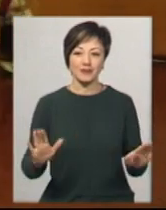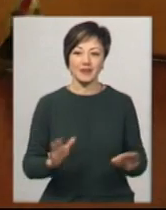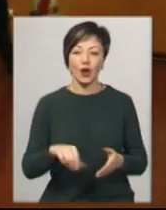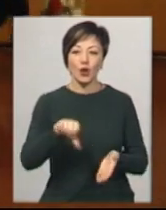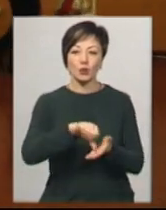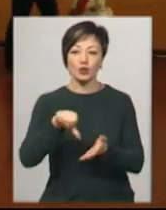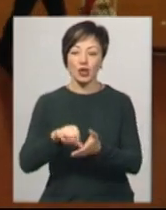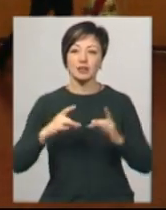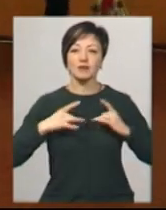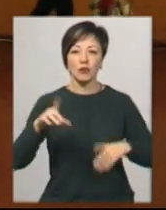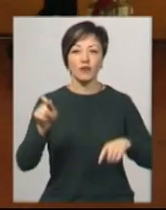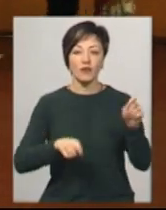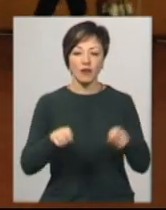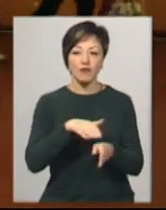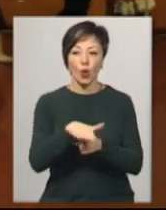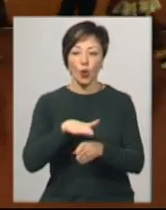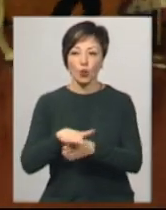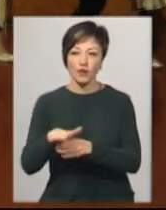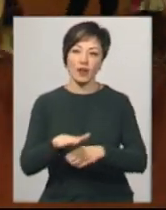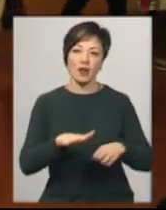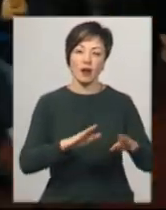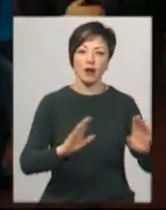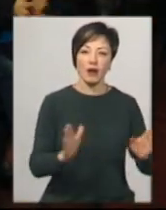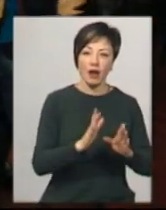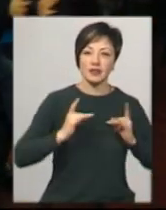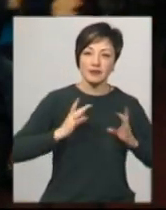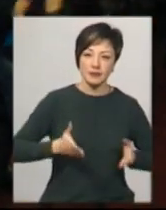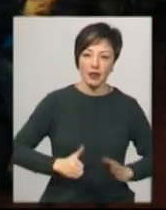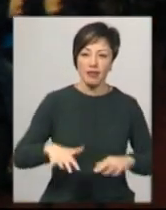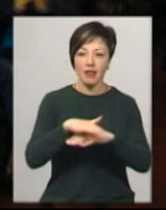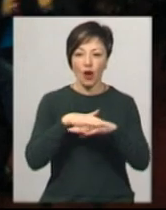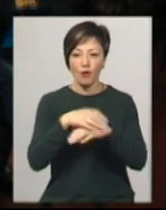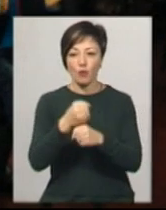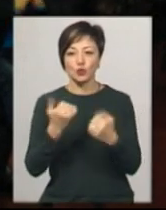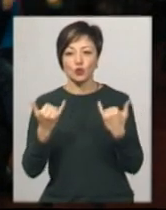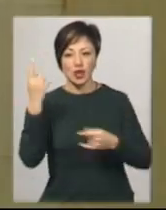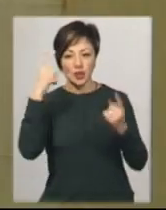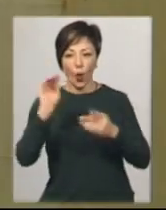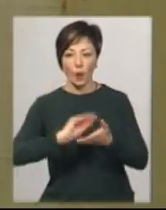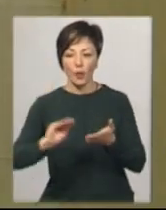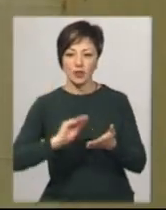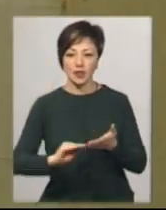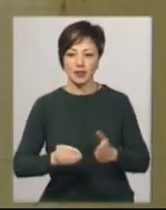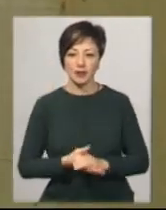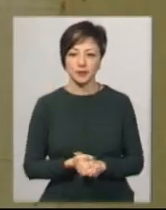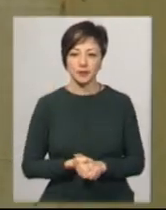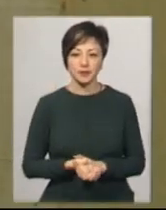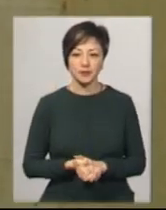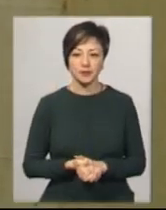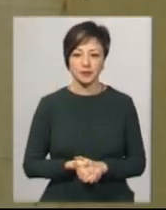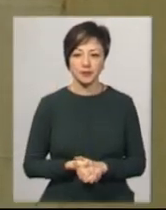Учасники різдвяного фесту виконували колядки та щедрівки, народні варіанти та в обробці сучасних композиторів. «Плоска